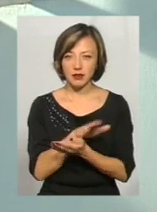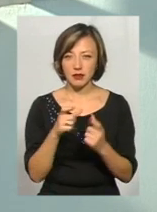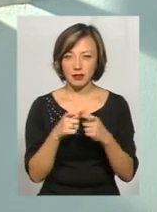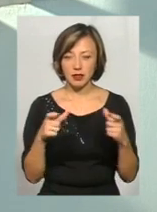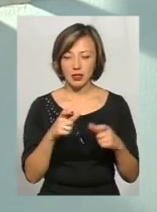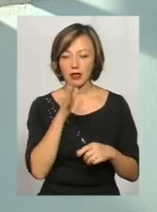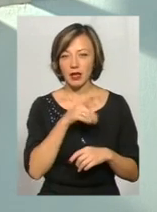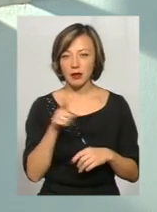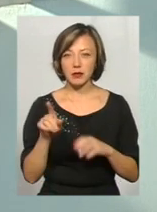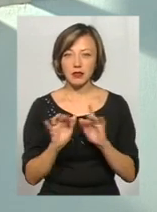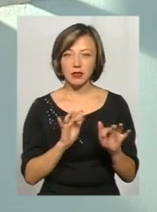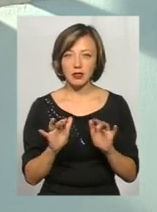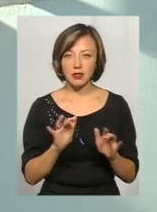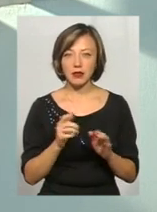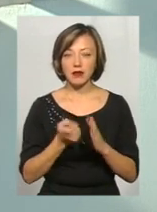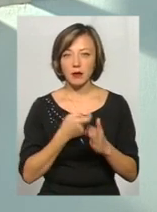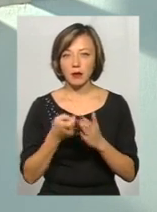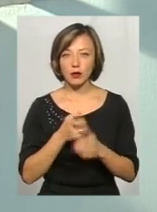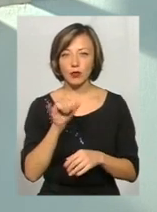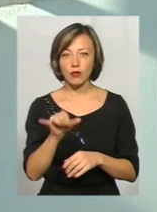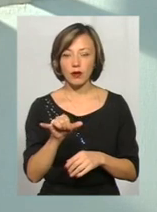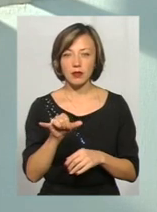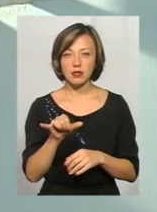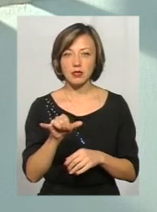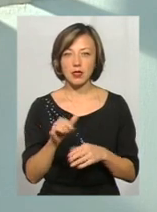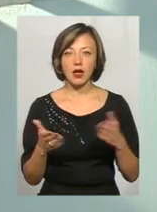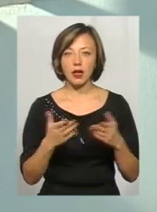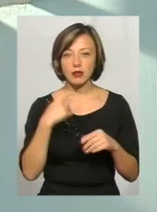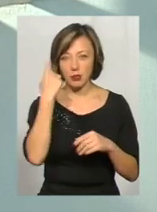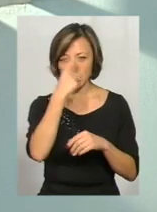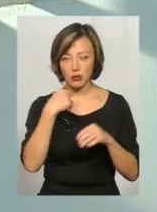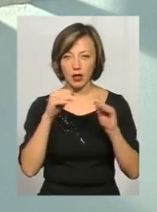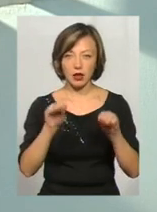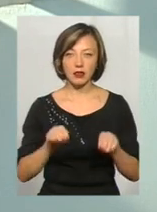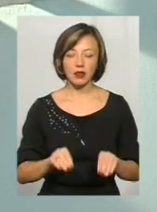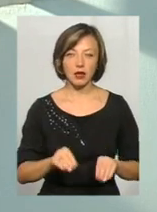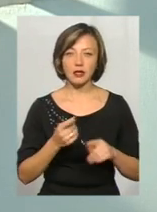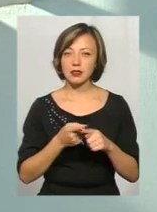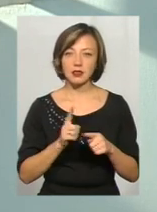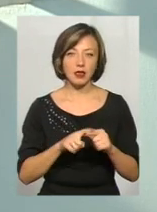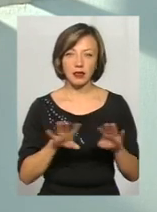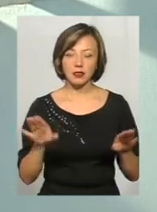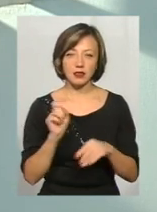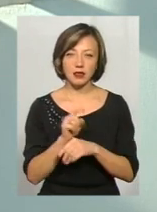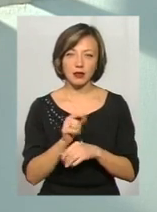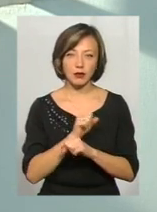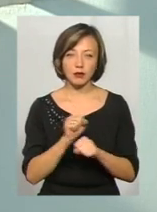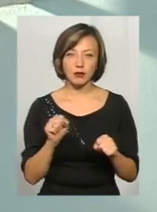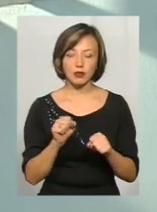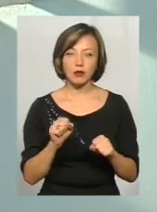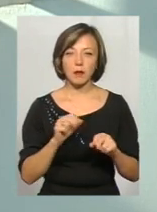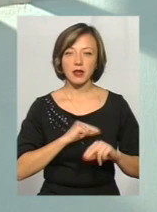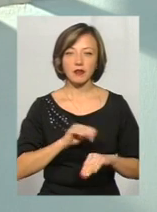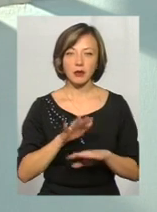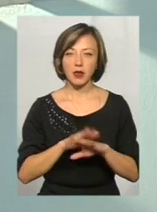сроки її дії, випитувати у вас якісь ваші персональні дані. Це не є задача. Не може. Працівник